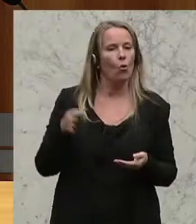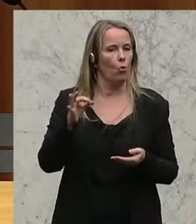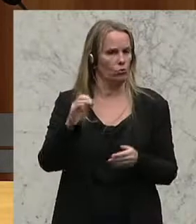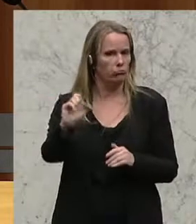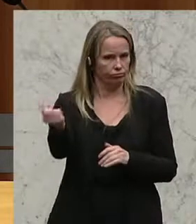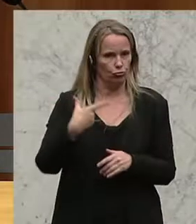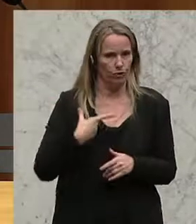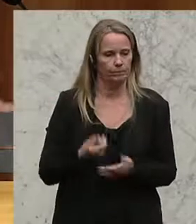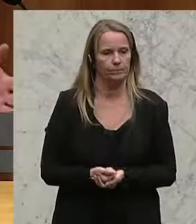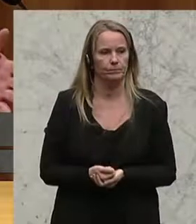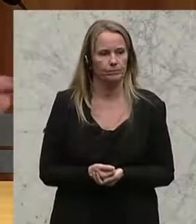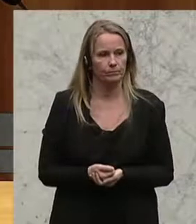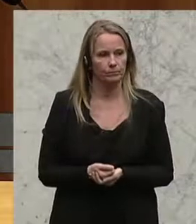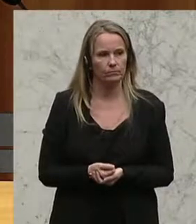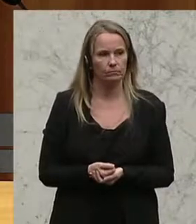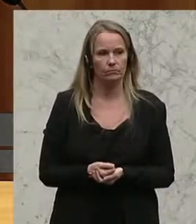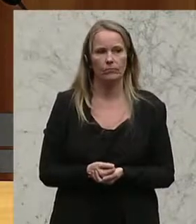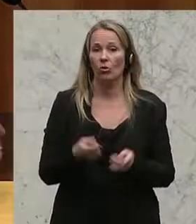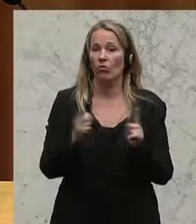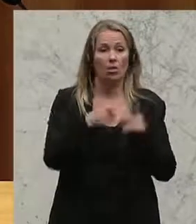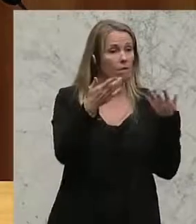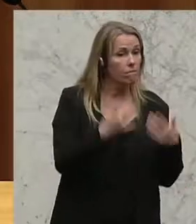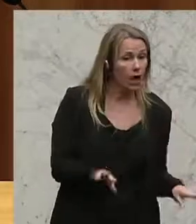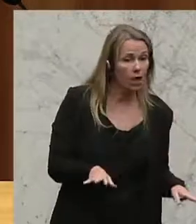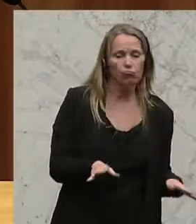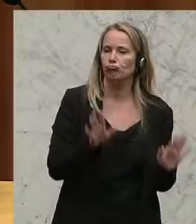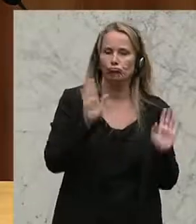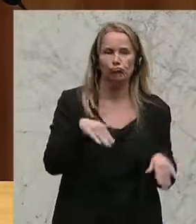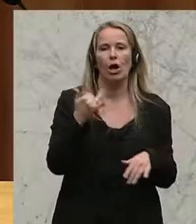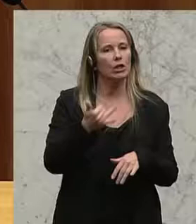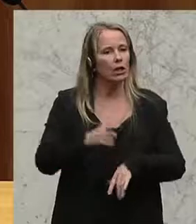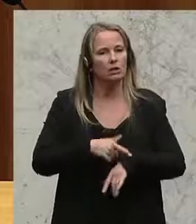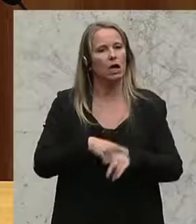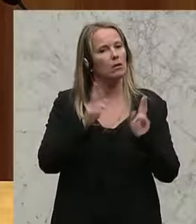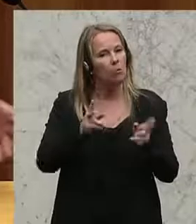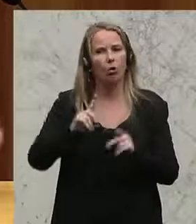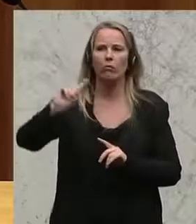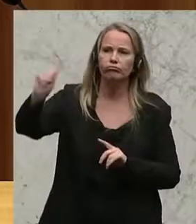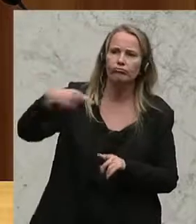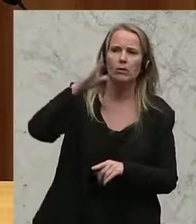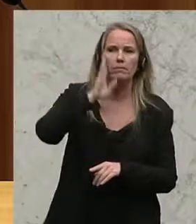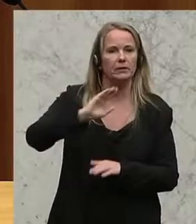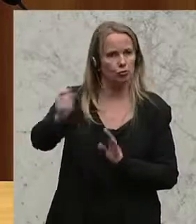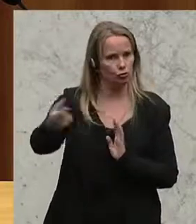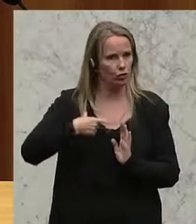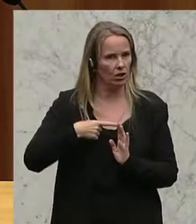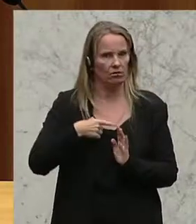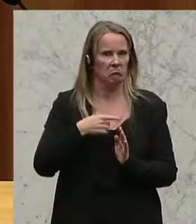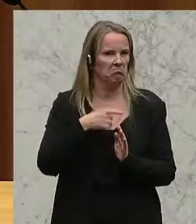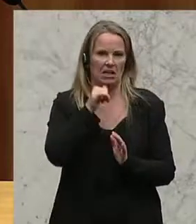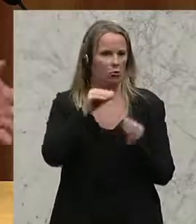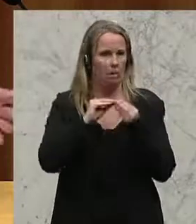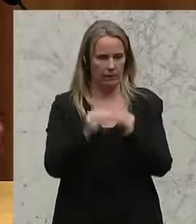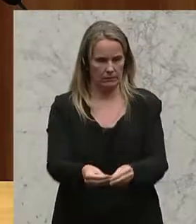zugesandt. Sollte er diese verlieren, so ist es jederzeit möglich, dass er sie wieder anfordern kann und sie werden ihm unkompliziert